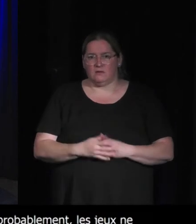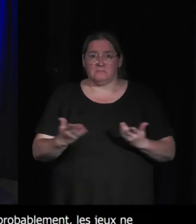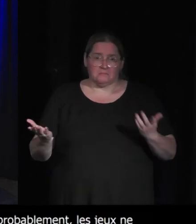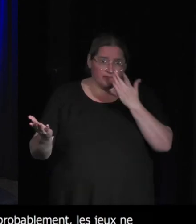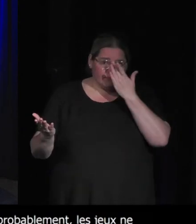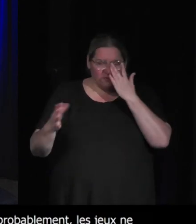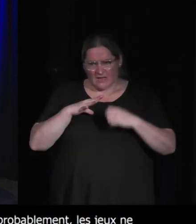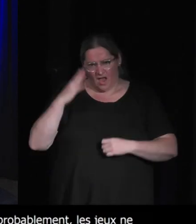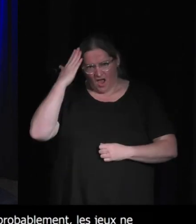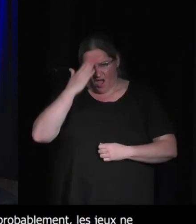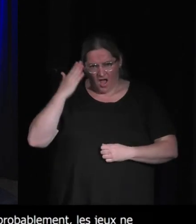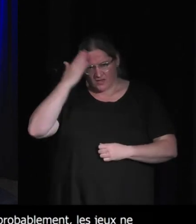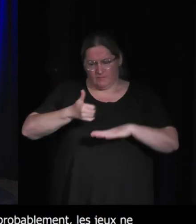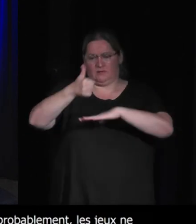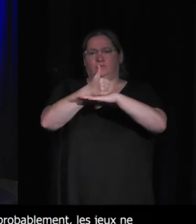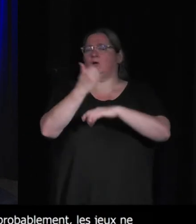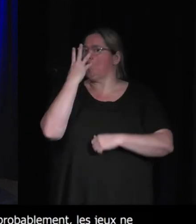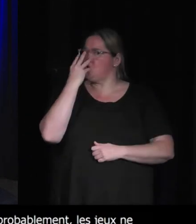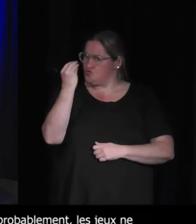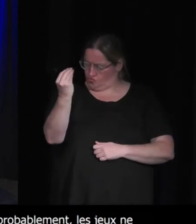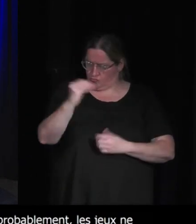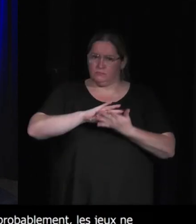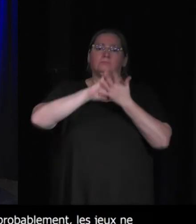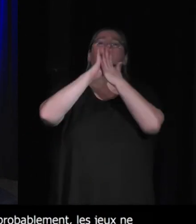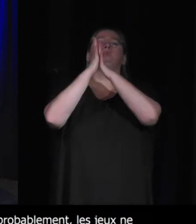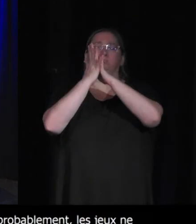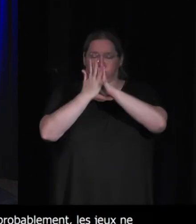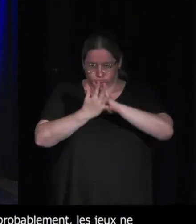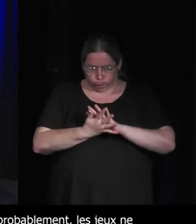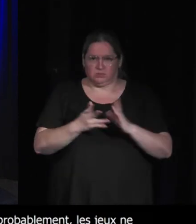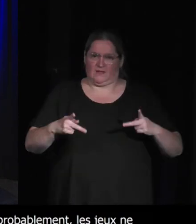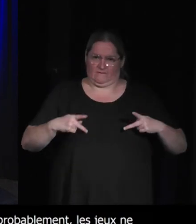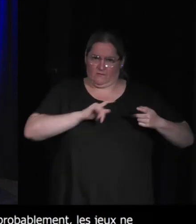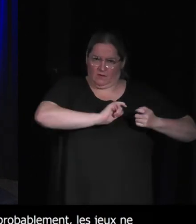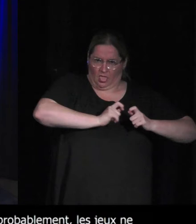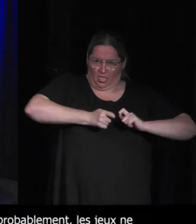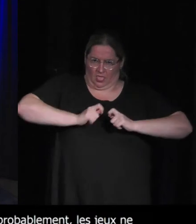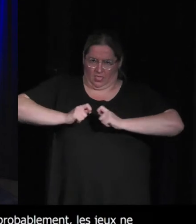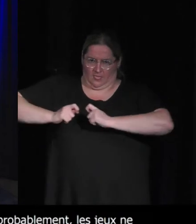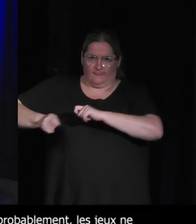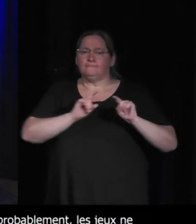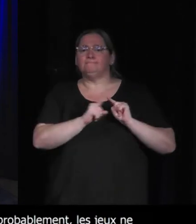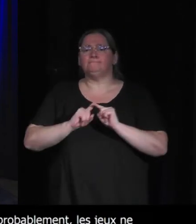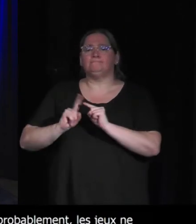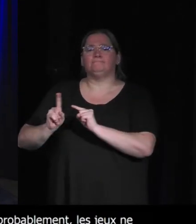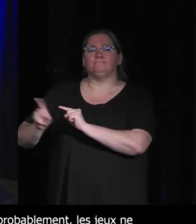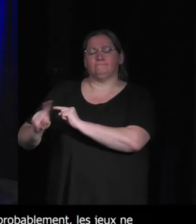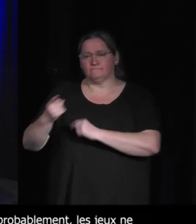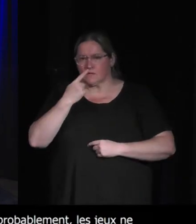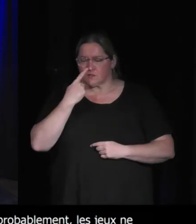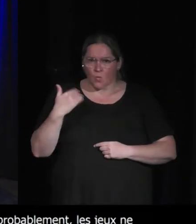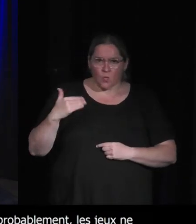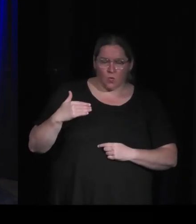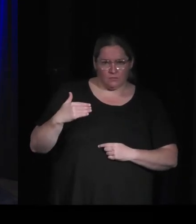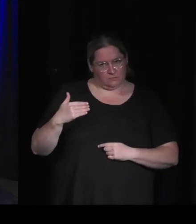un animal principal qui est un loup et qui va se transformer dans des formes de vie successives qui m'a l'air assez assez